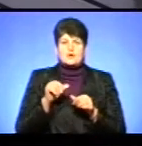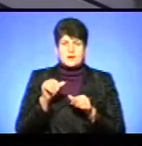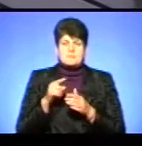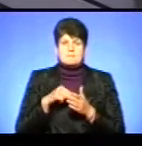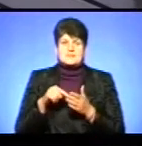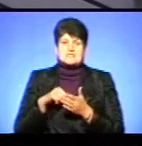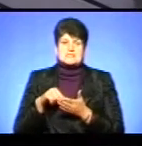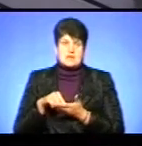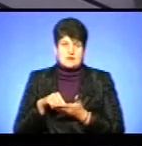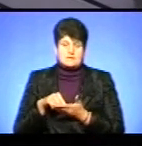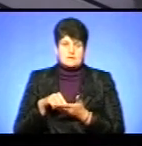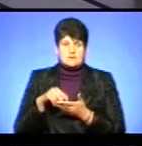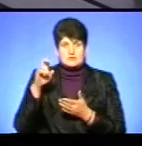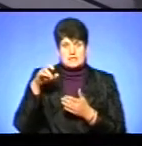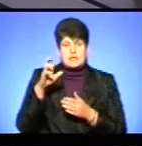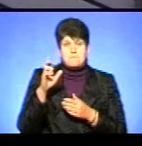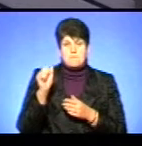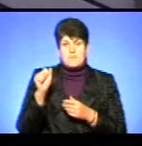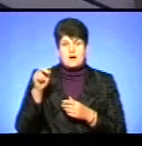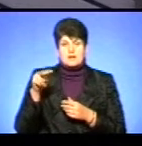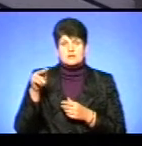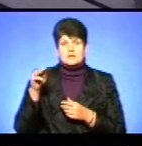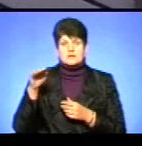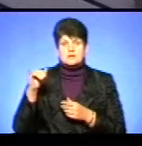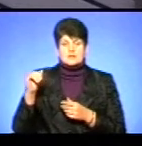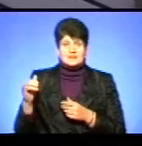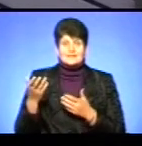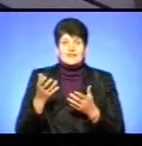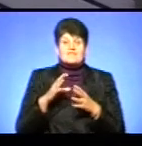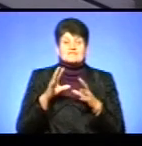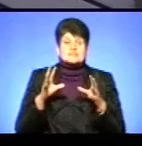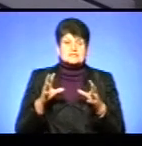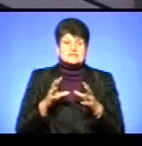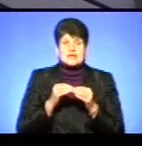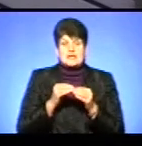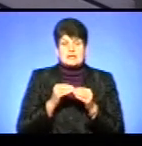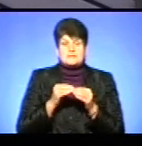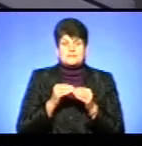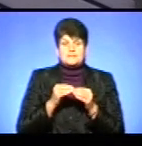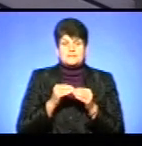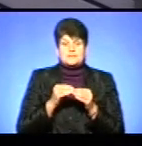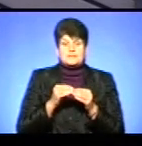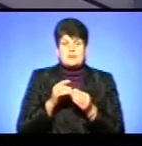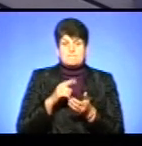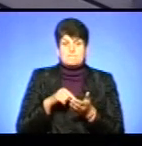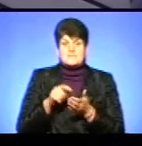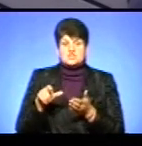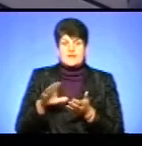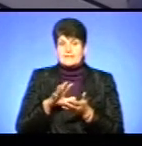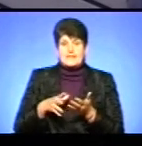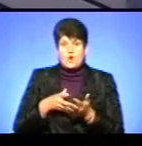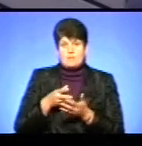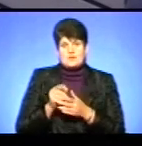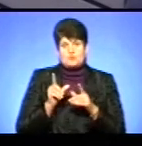в країнах Балтії, де взагалі міщани не оплачують